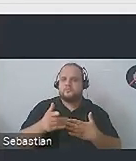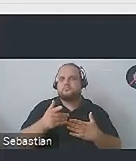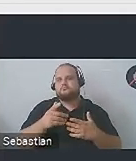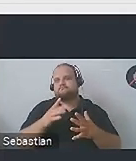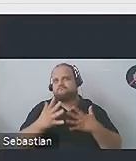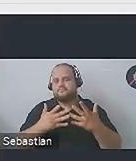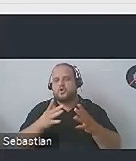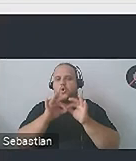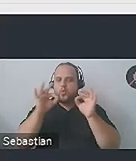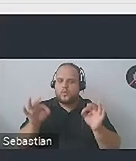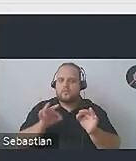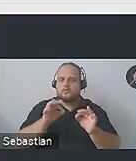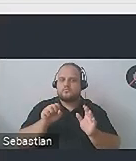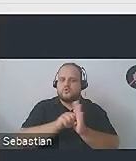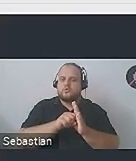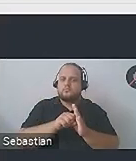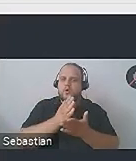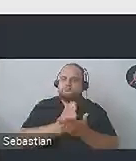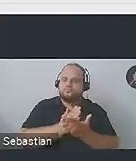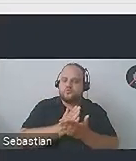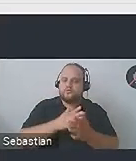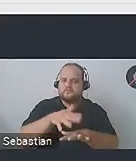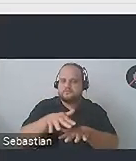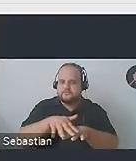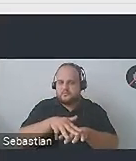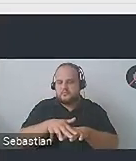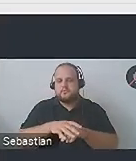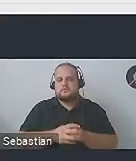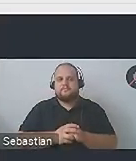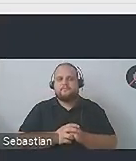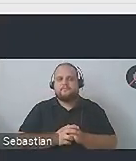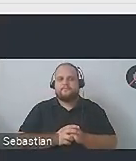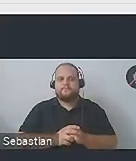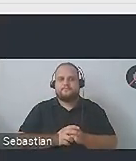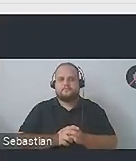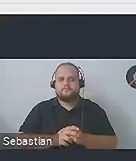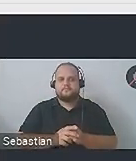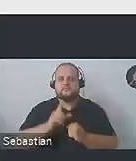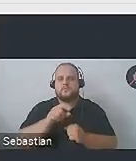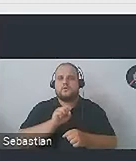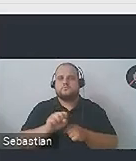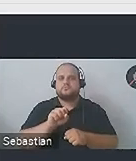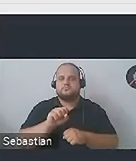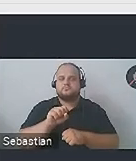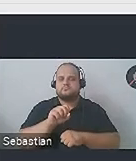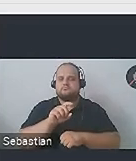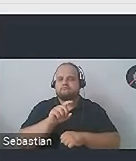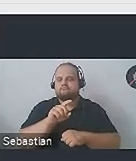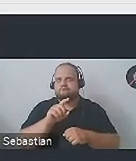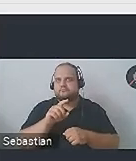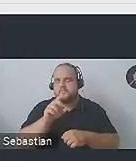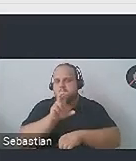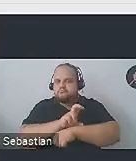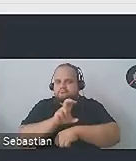ogólnie do obsługi jakiegokolwiek systemu to jest tak zwana architektura informacji. Architektura